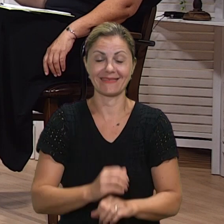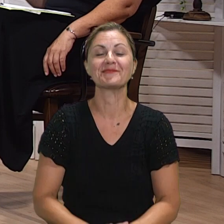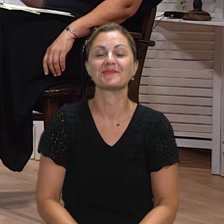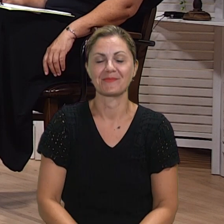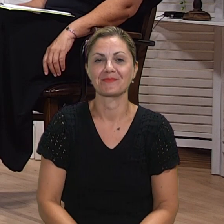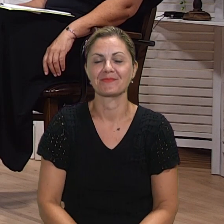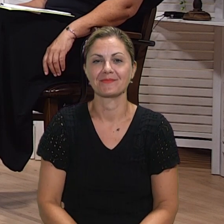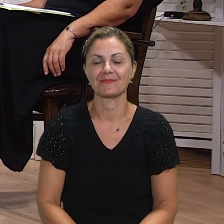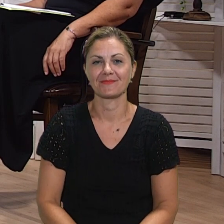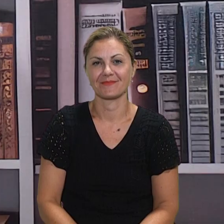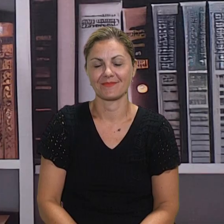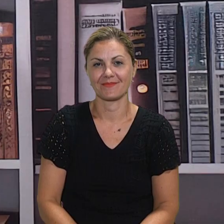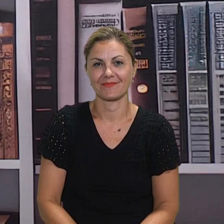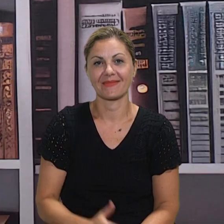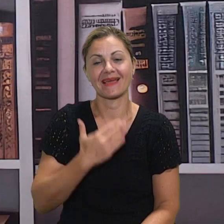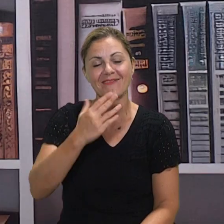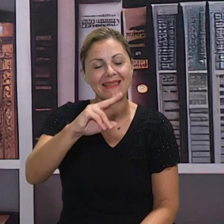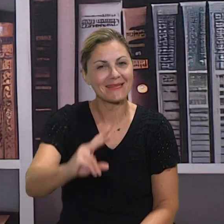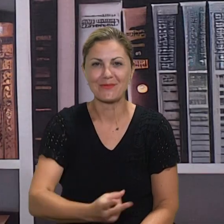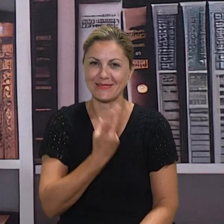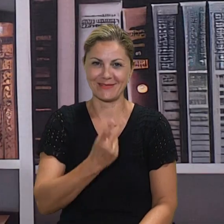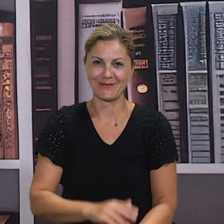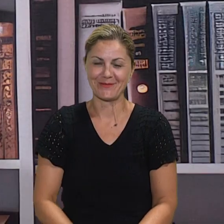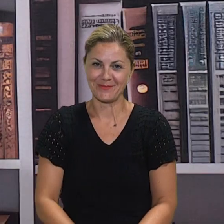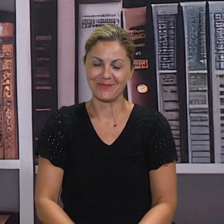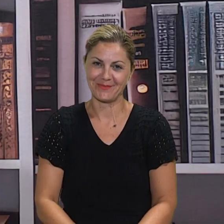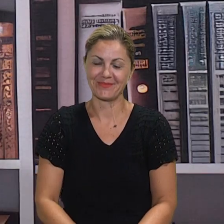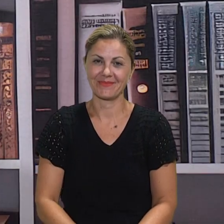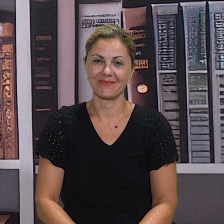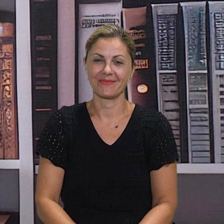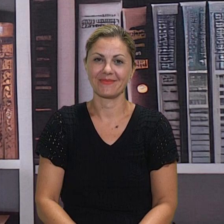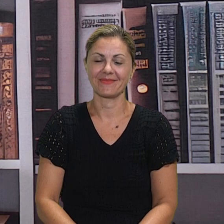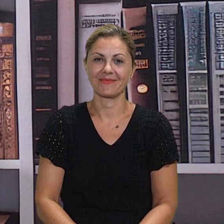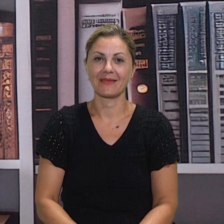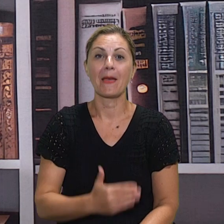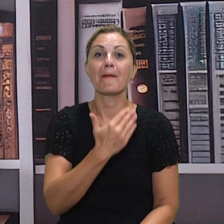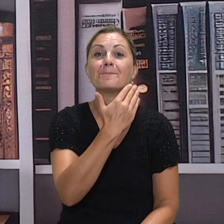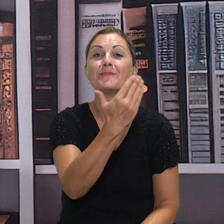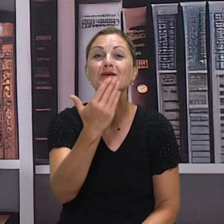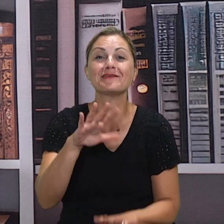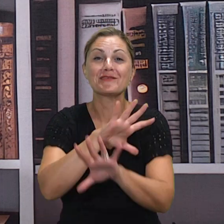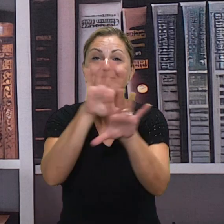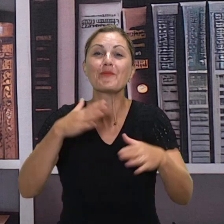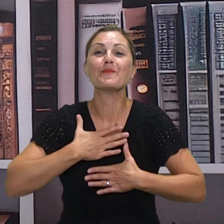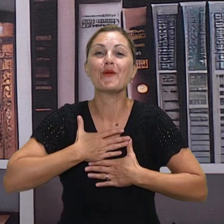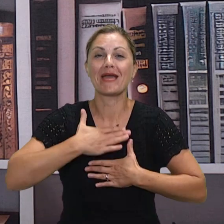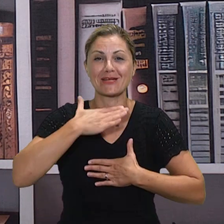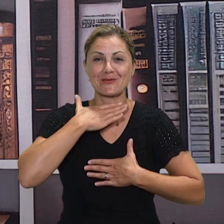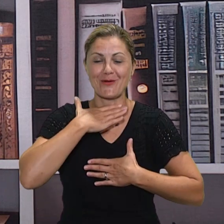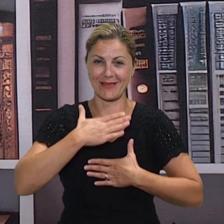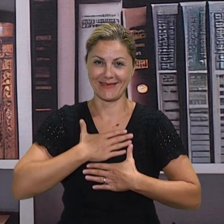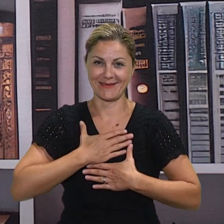slobodne aktivnosti što porovite sa djecom. Hvala puno. Hvala na pozivu. I evo, iskoristit ću ovu priliku ako mogu da pozdravim cijelu školu